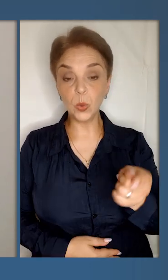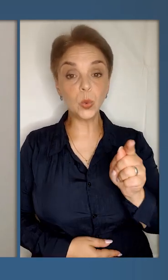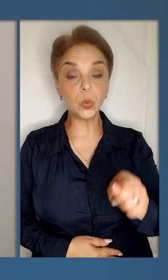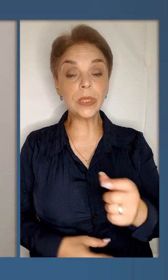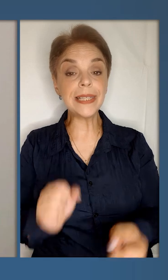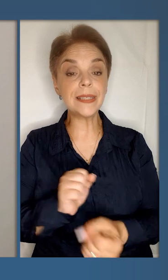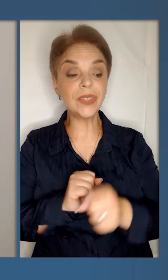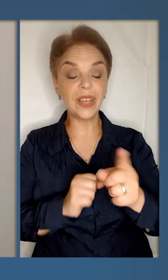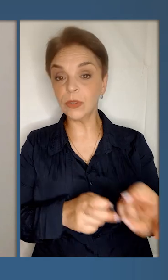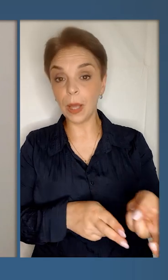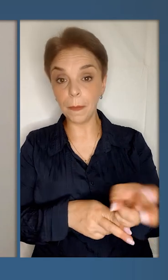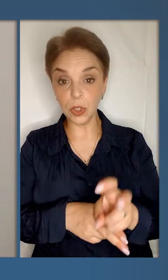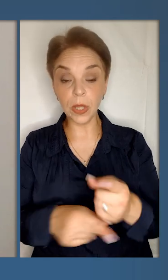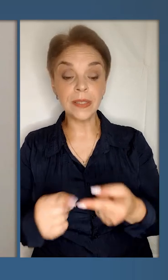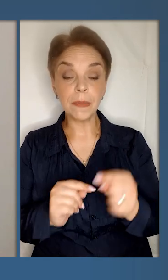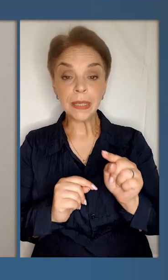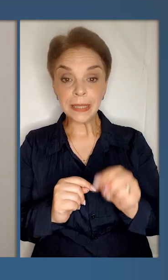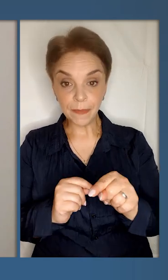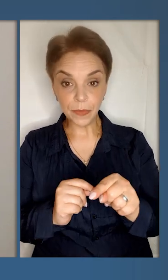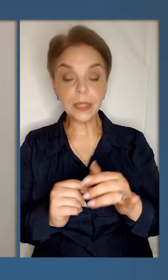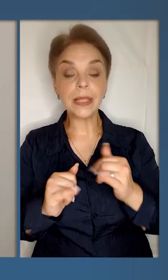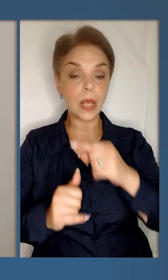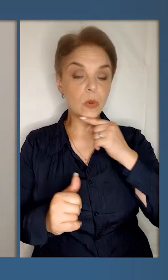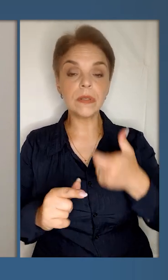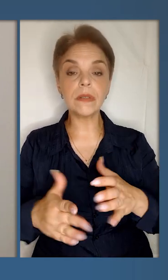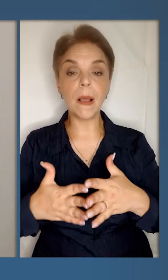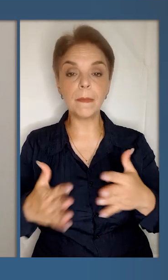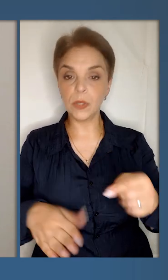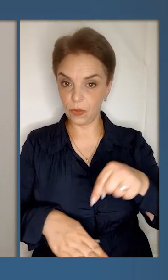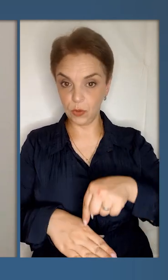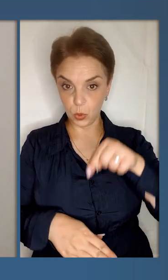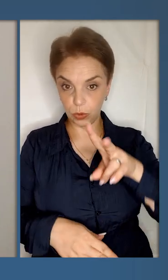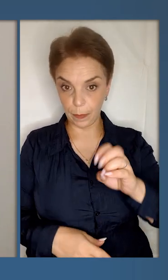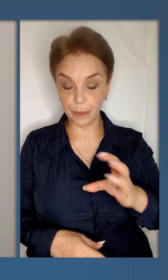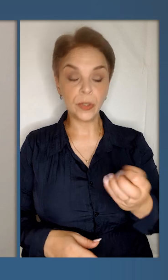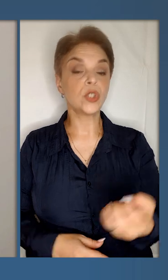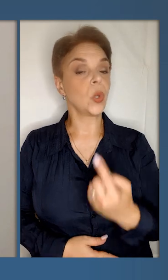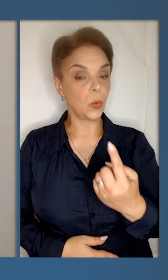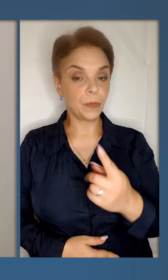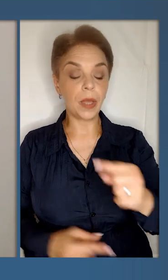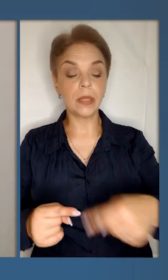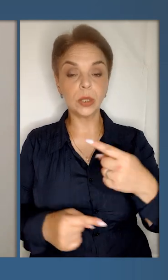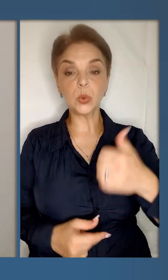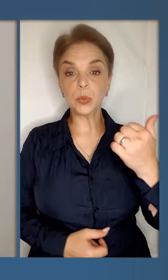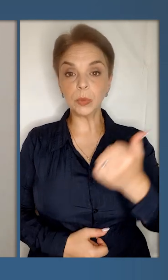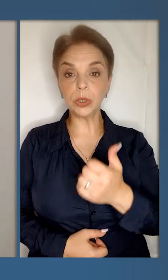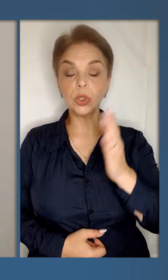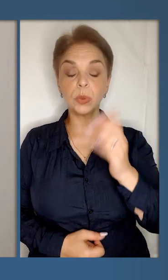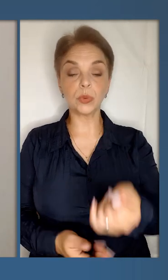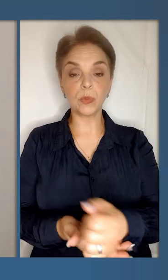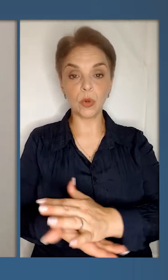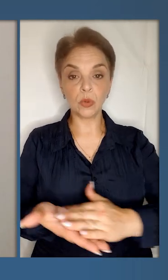повертати війну туди, звідки вона прийшла, саме це для Росії найбільш відчутне. Ще одне.